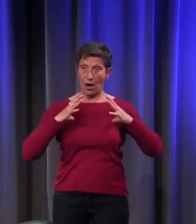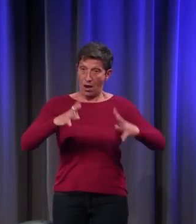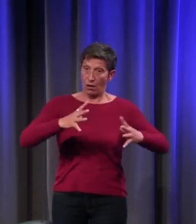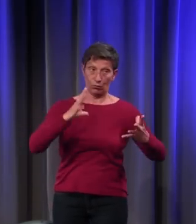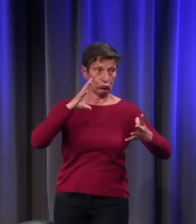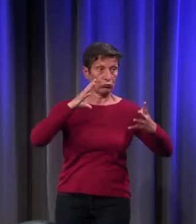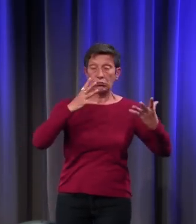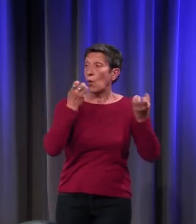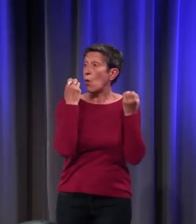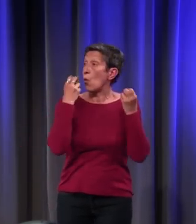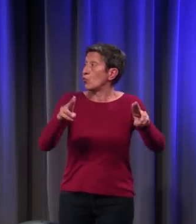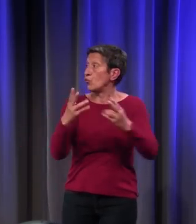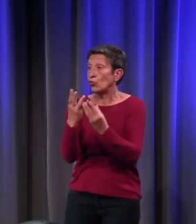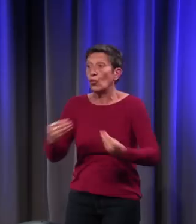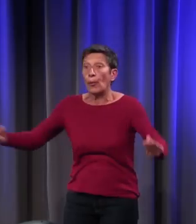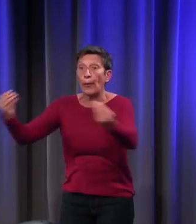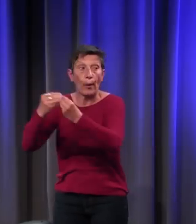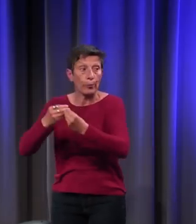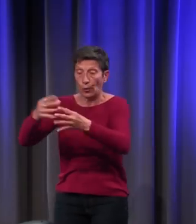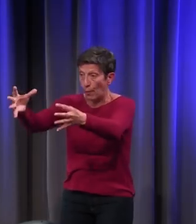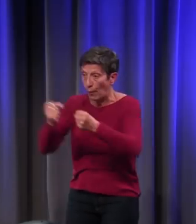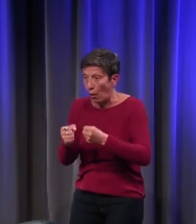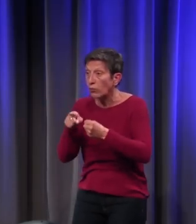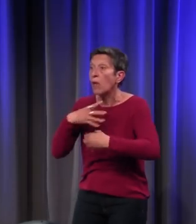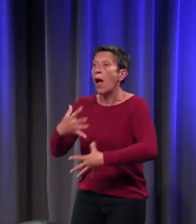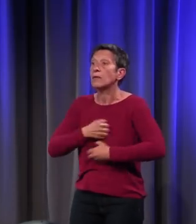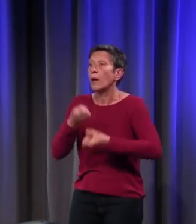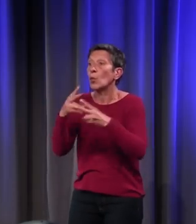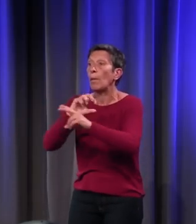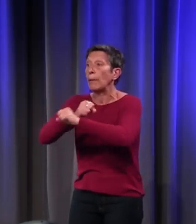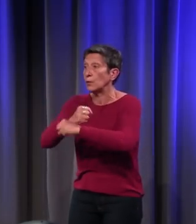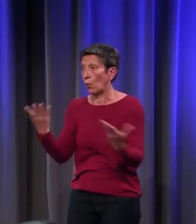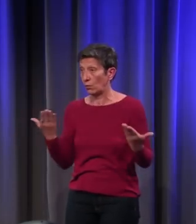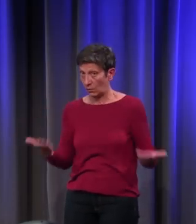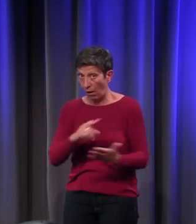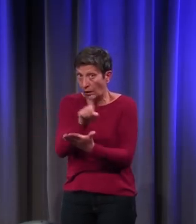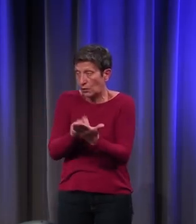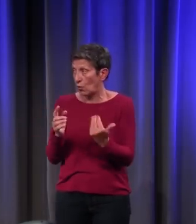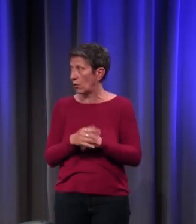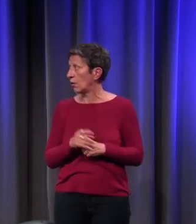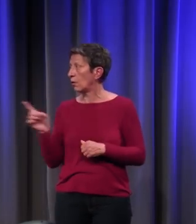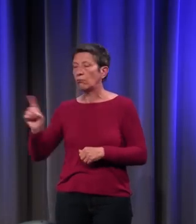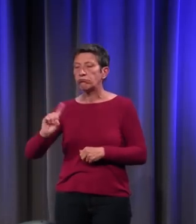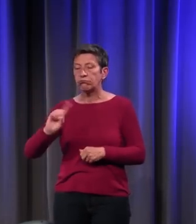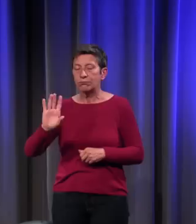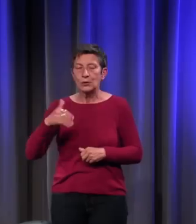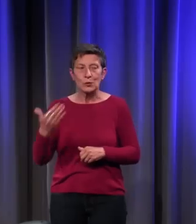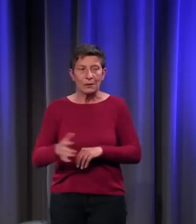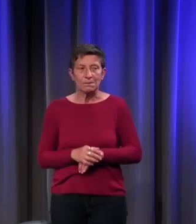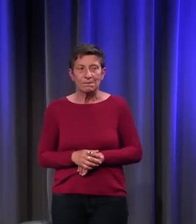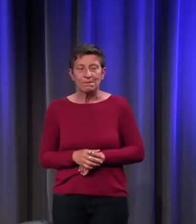venait prendre ? C'était ça ou la prison ? Voilà ma question. Non, ça ne se passe pas du tout comme ça.